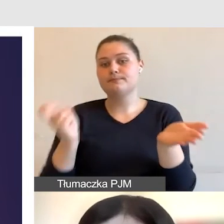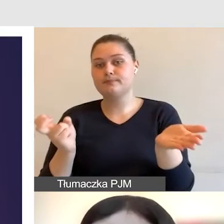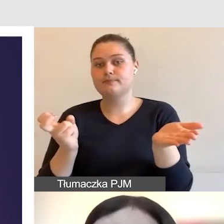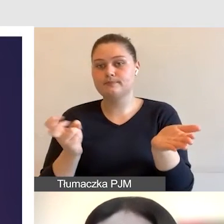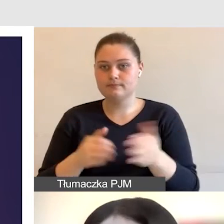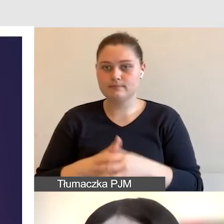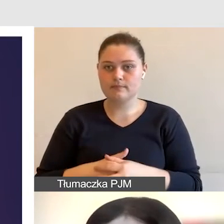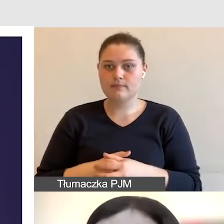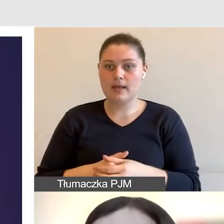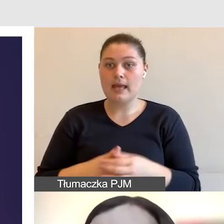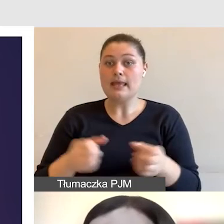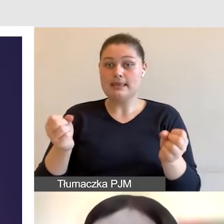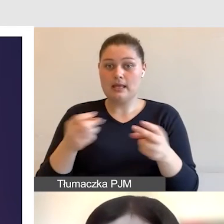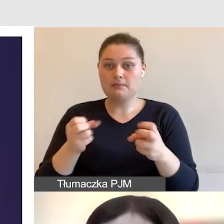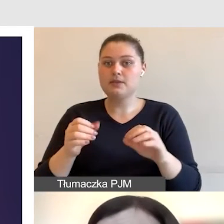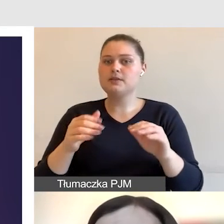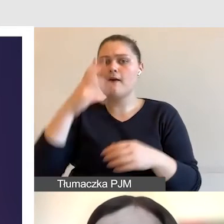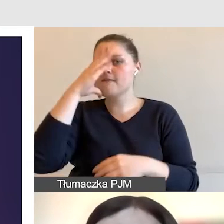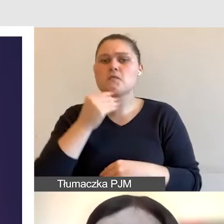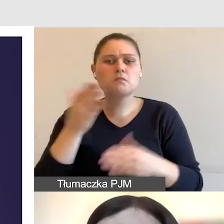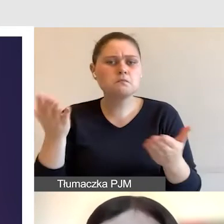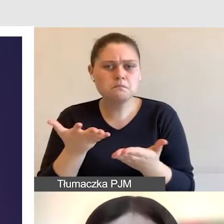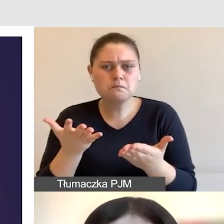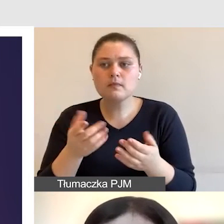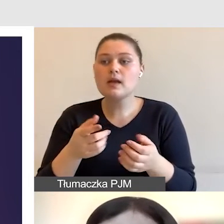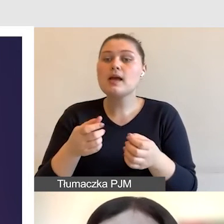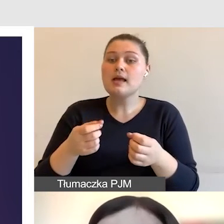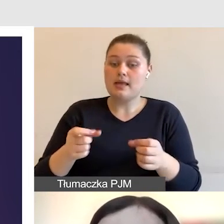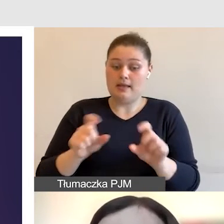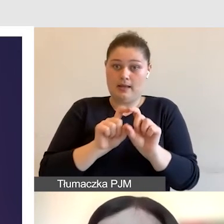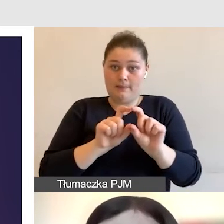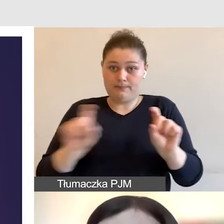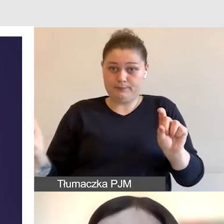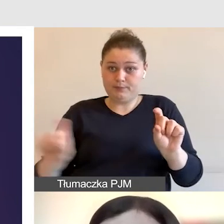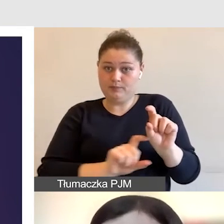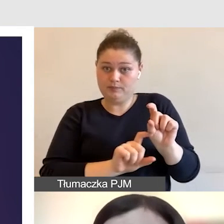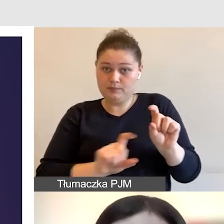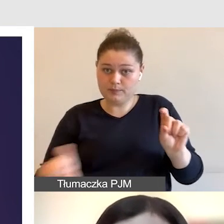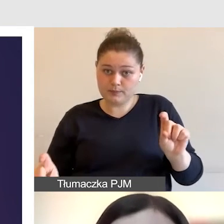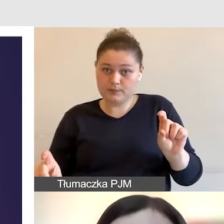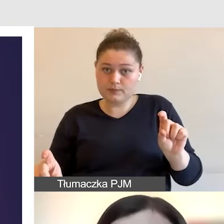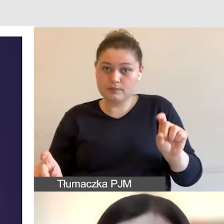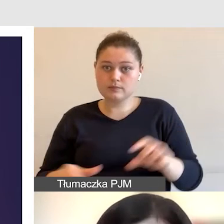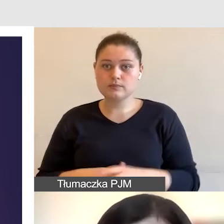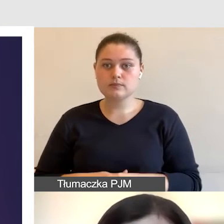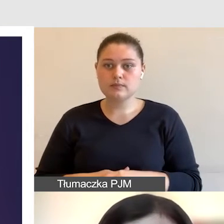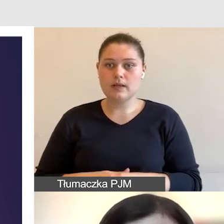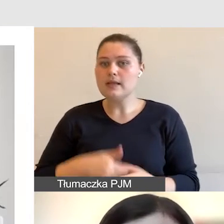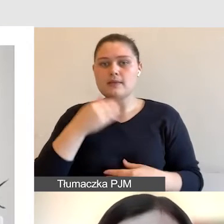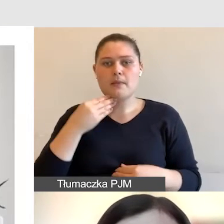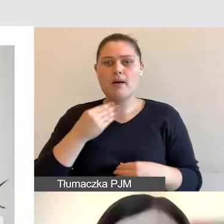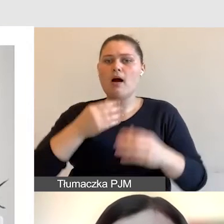to dwie linie, w których mieści się mniej tekstu niż w transkrypcji, gdzie widzimy jednocześnie kilka linii tekstu.